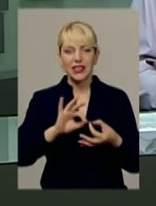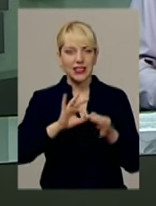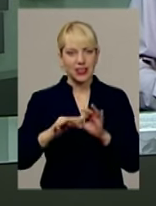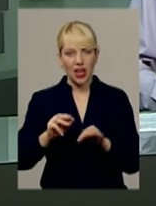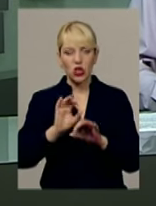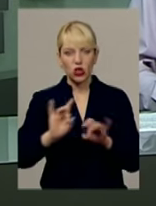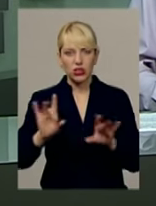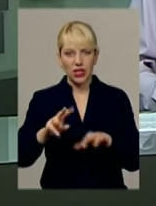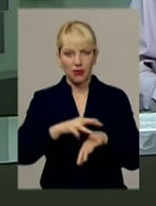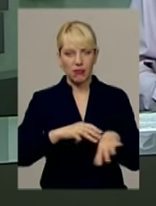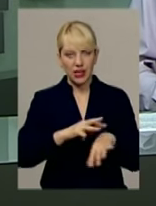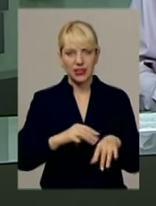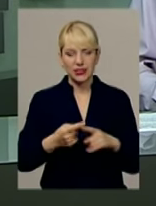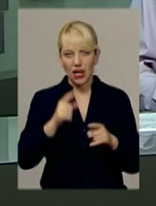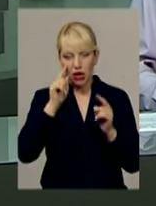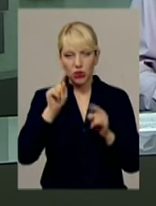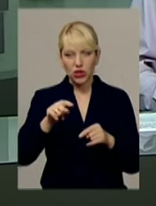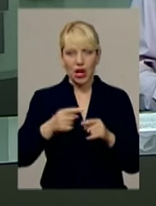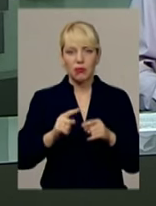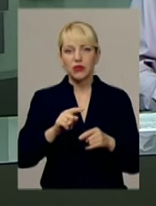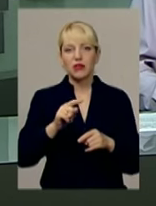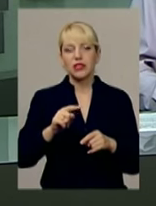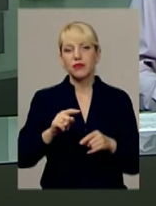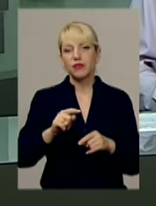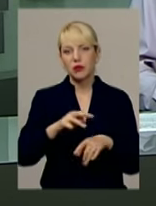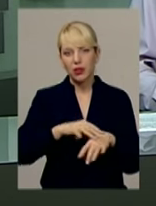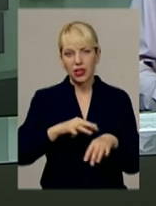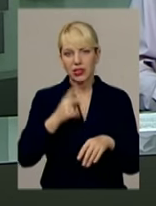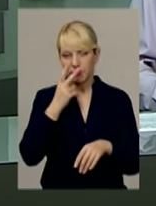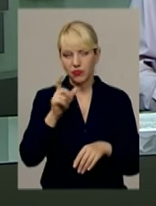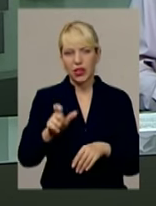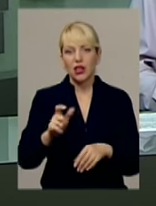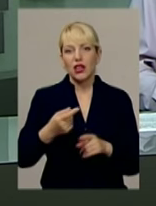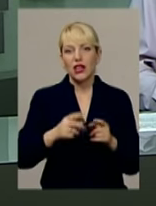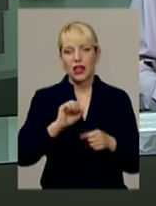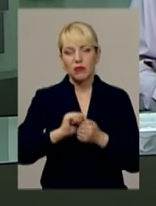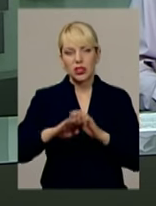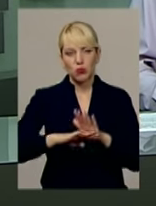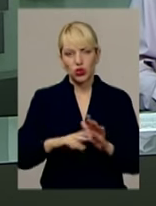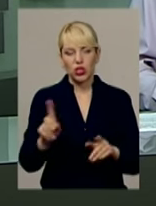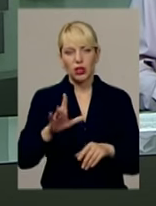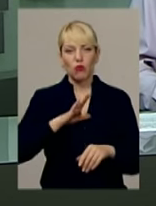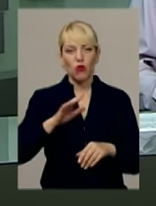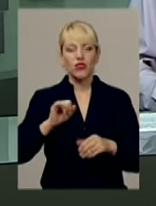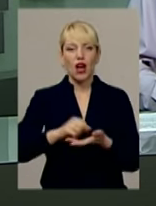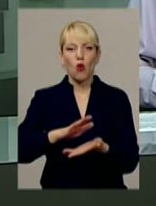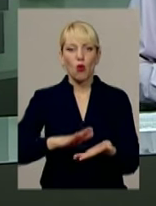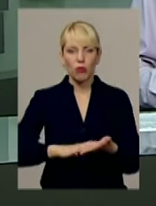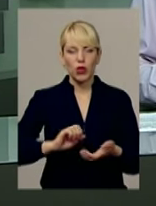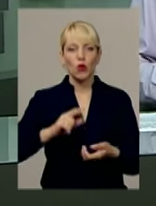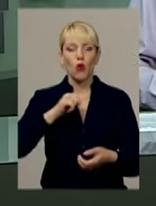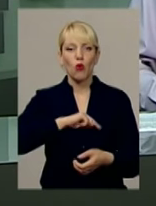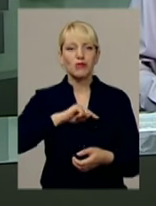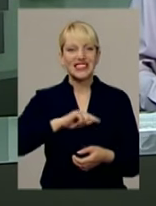В поле зору оперативників потрапив 35-річний мешканець Кам'янця Подільського, що перебував на обліку в лікаря-психіатра та був